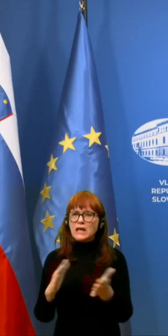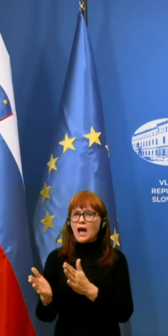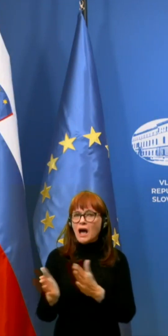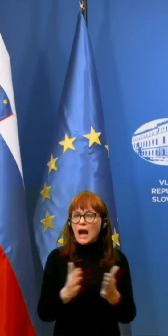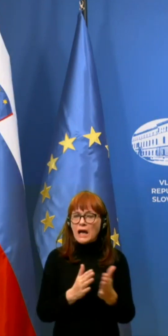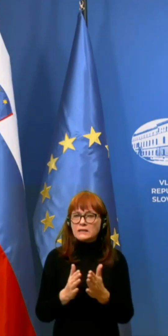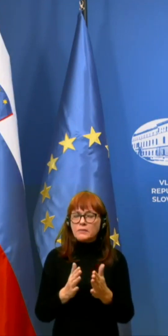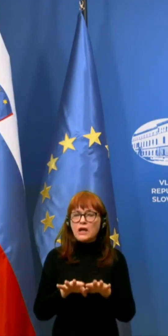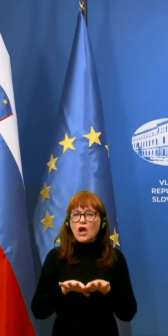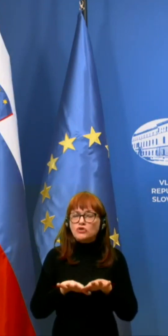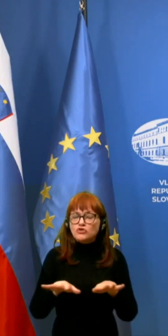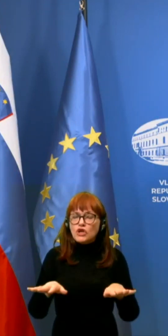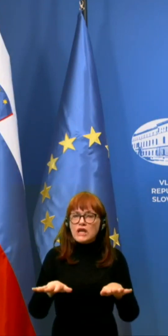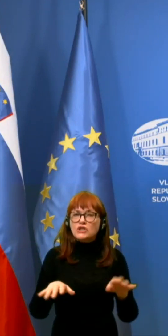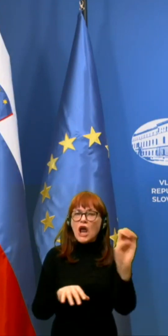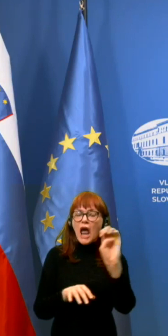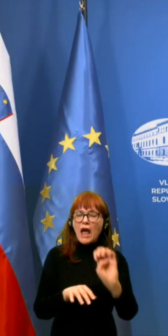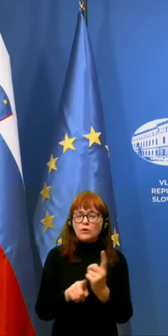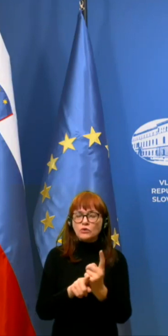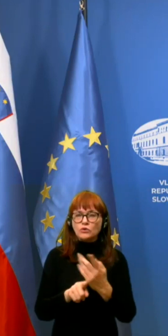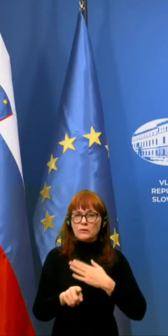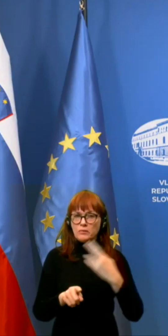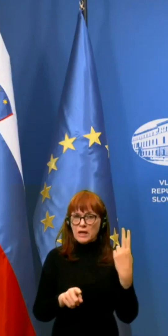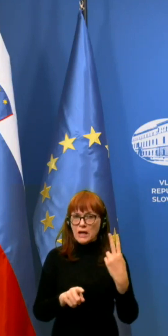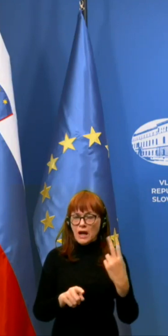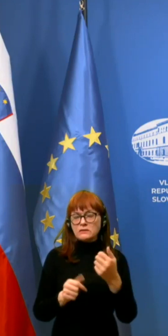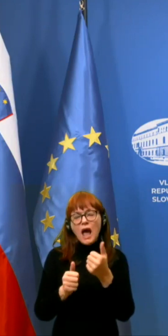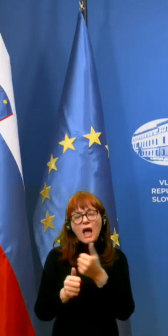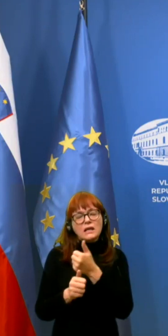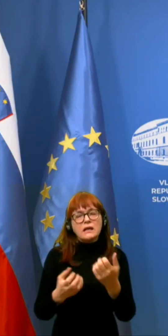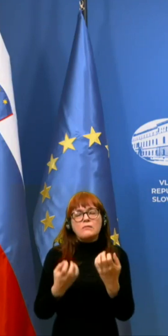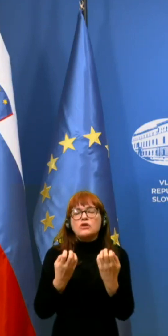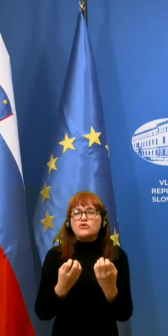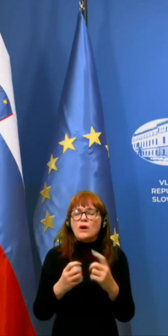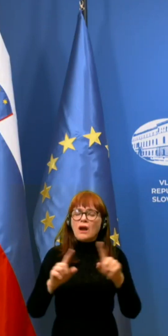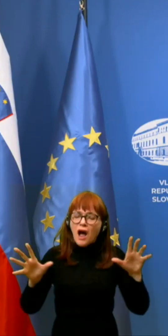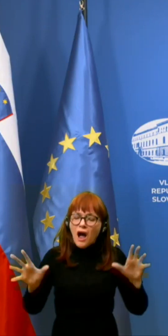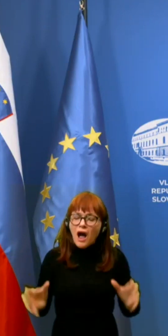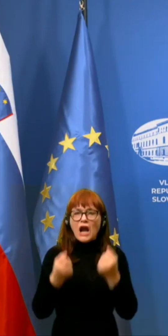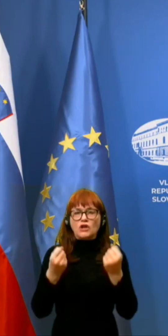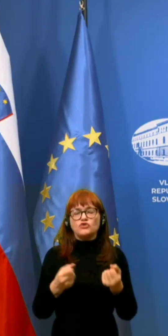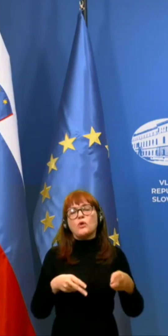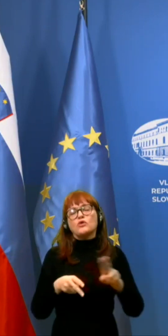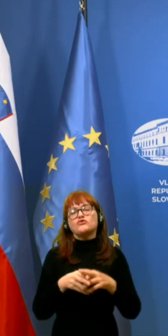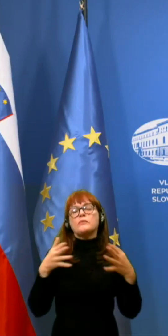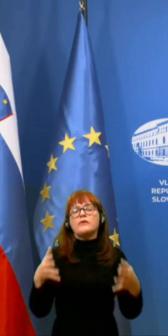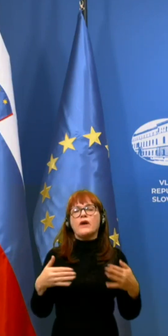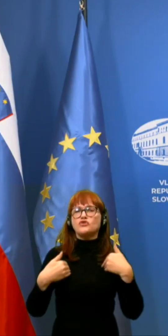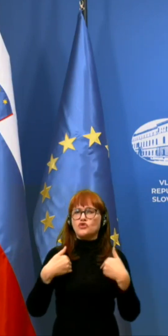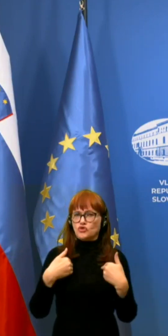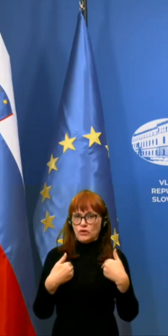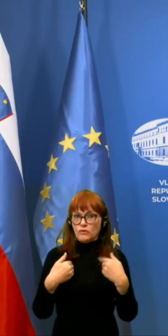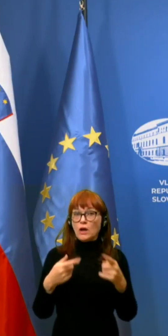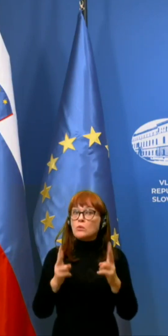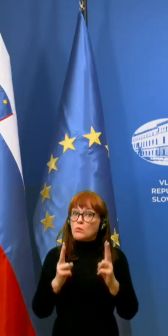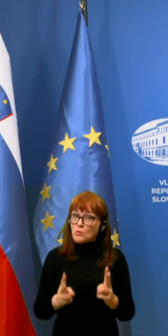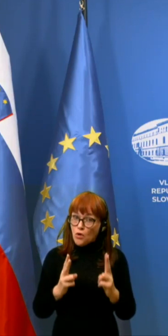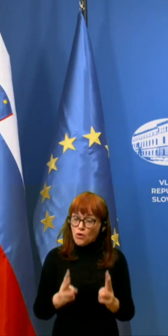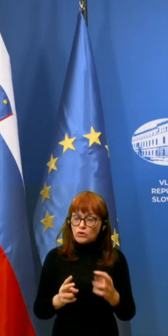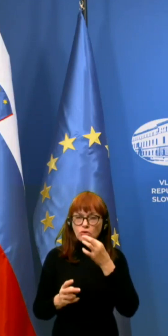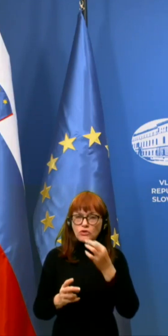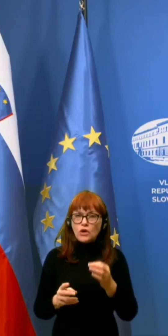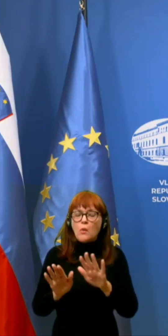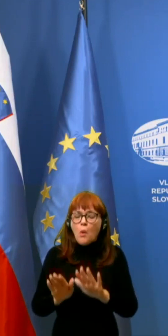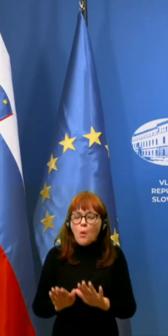po širši Evropi in pri nas, z eno samo željo, da rešimo čim več življen. To bo mogoče, če bomo